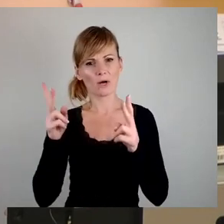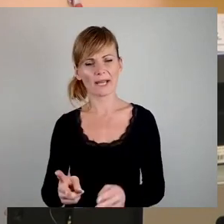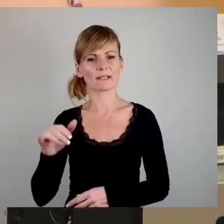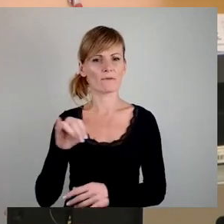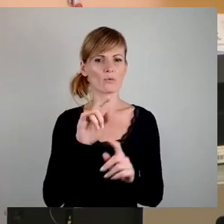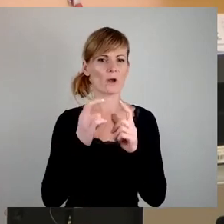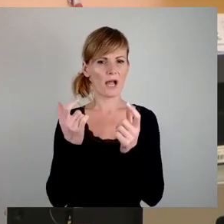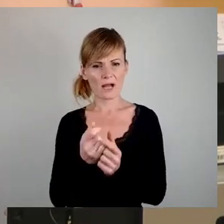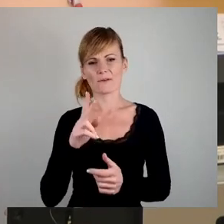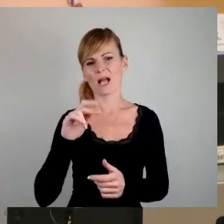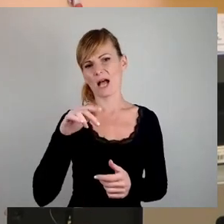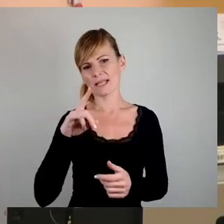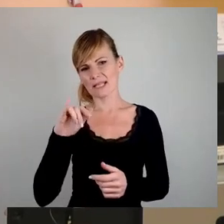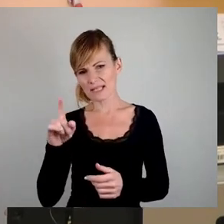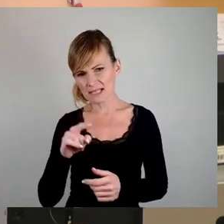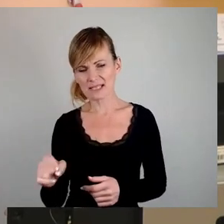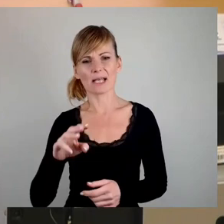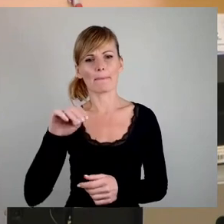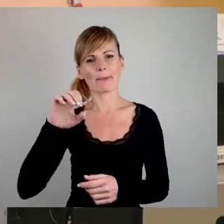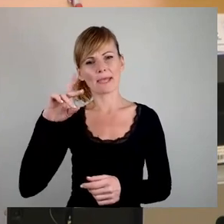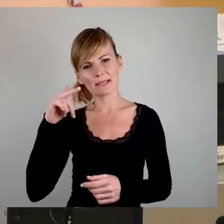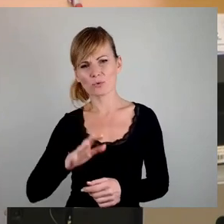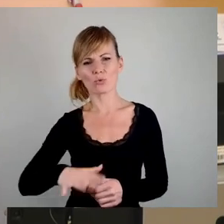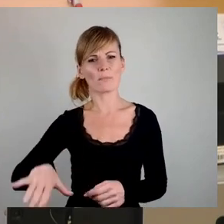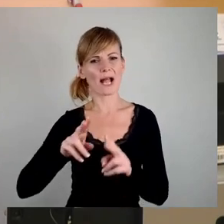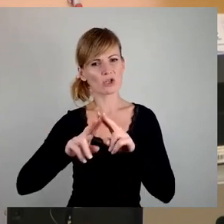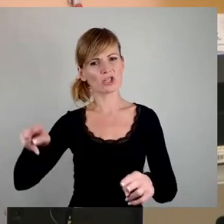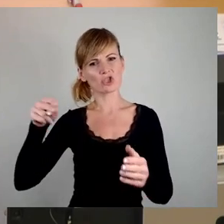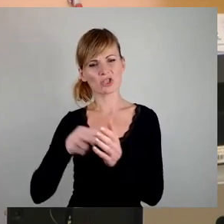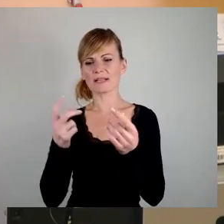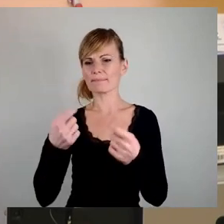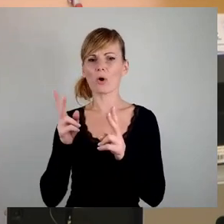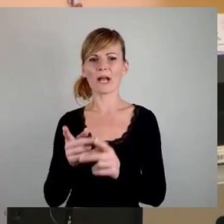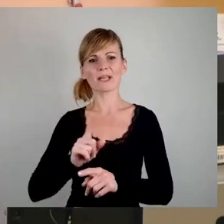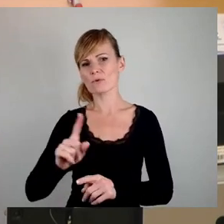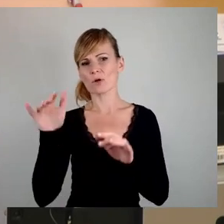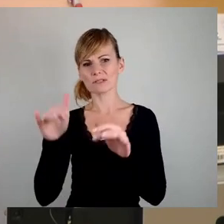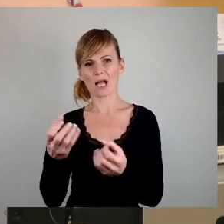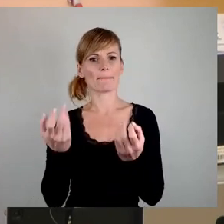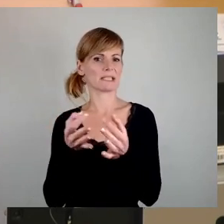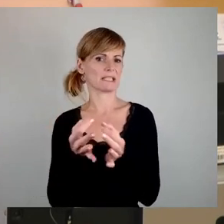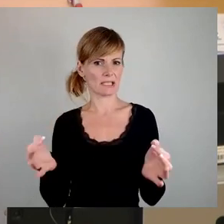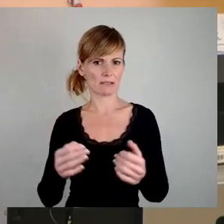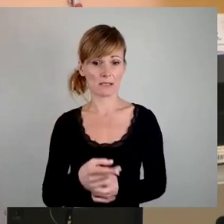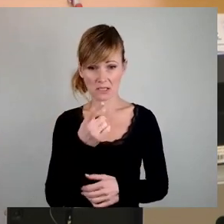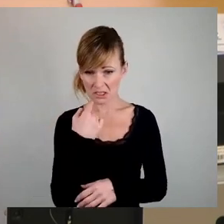-Mekten, ja, dort überall Stillstand, Baurecht, sofort da, passiert nichts. Sie behaupten, die